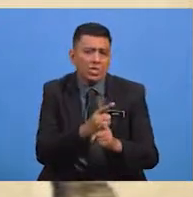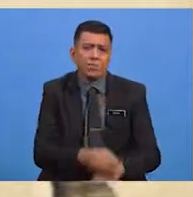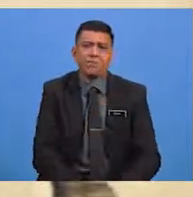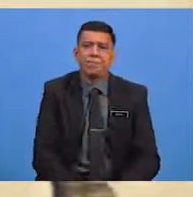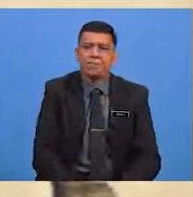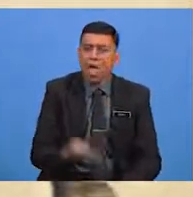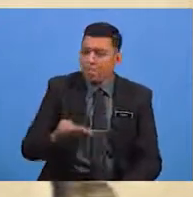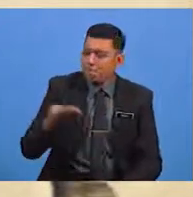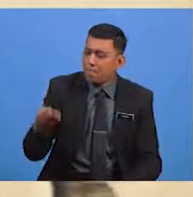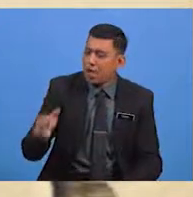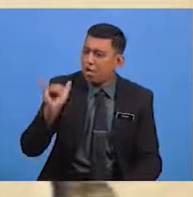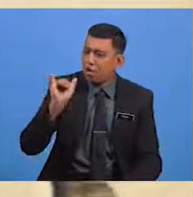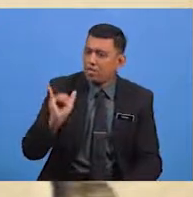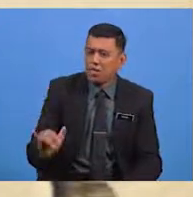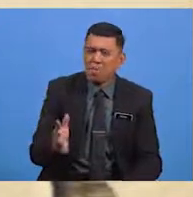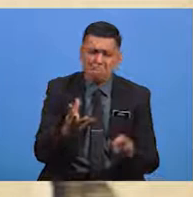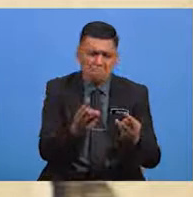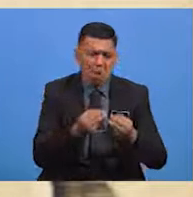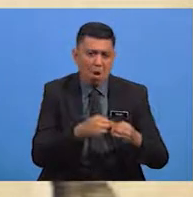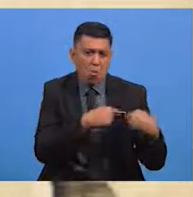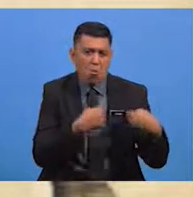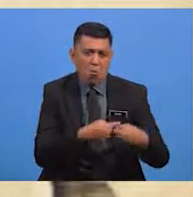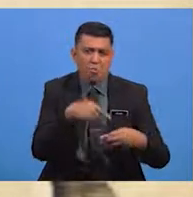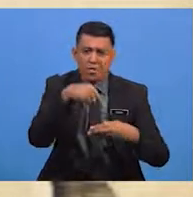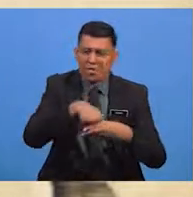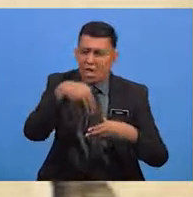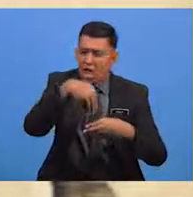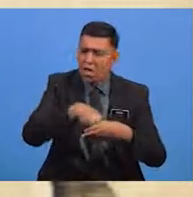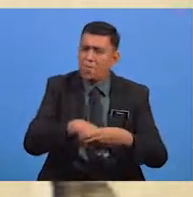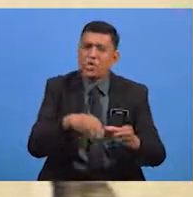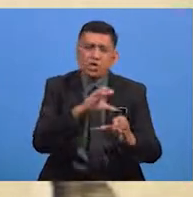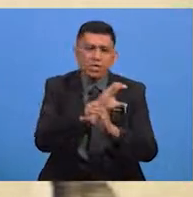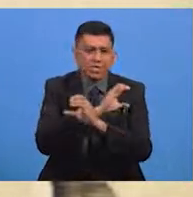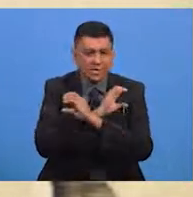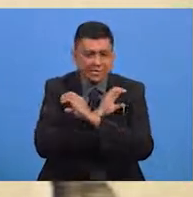Barang yang gairah di dalam cinta